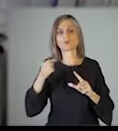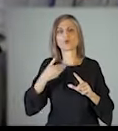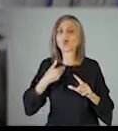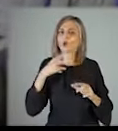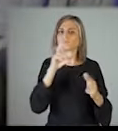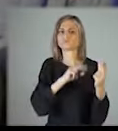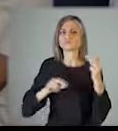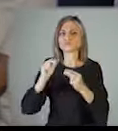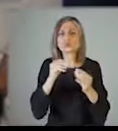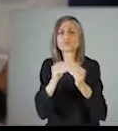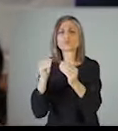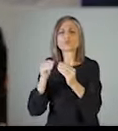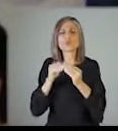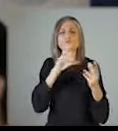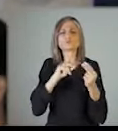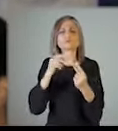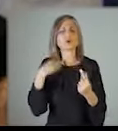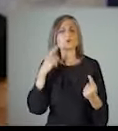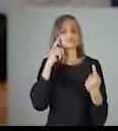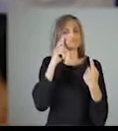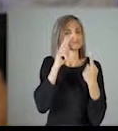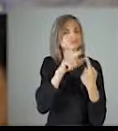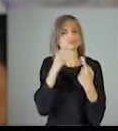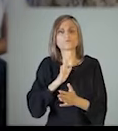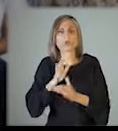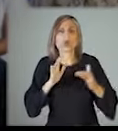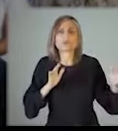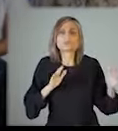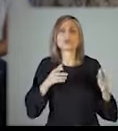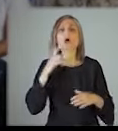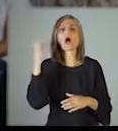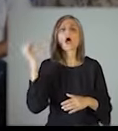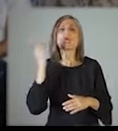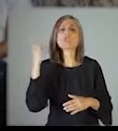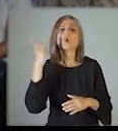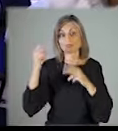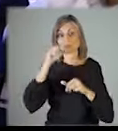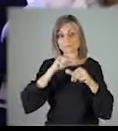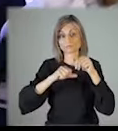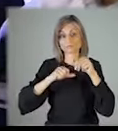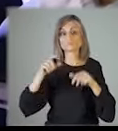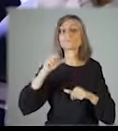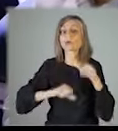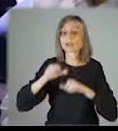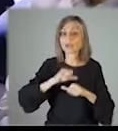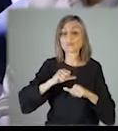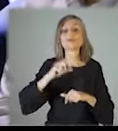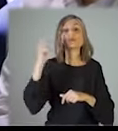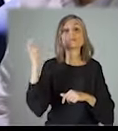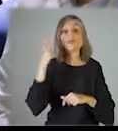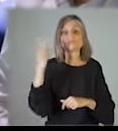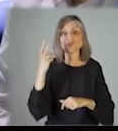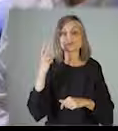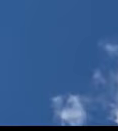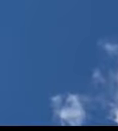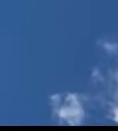Χριστοδουλίδης ανέφερε ότι οραματίζεται την Κύπρο της επόμενης μέρας με δυνατή οικονομία, με ουσιαστικά μέτρα κατά της ακρίβειας, με μεγαλύτερη